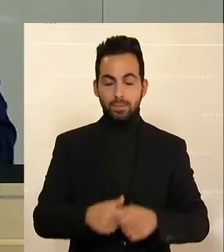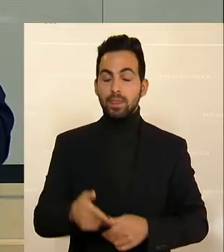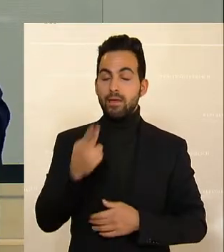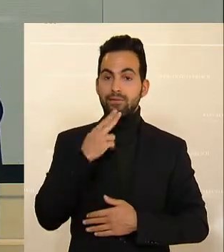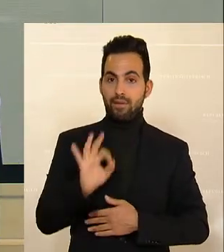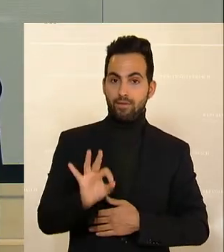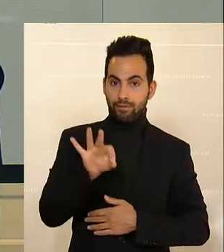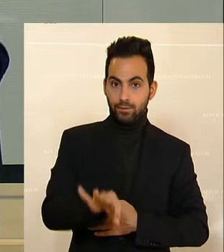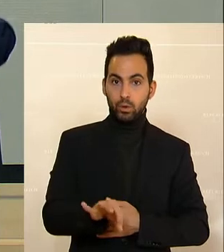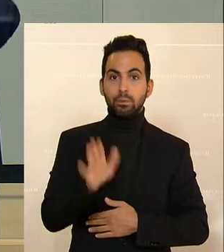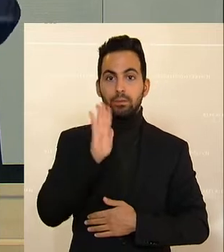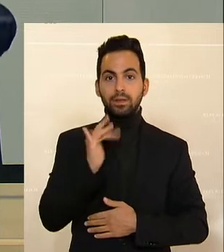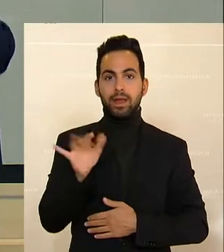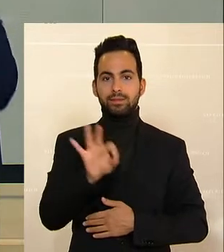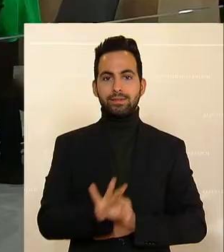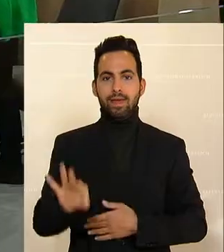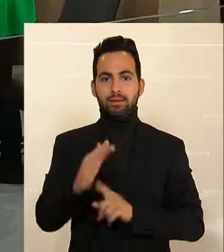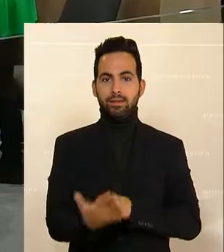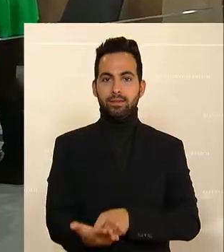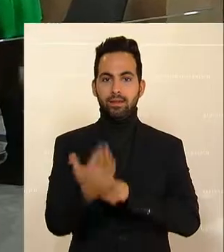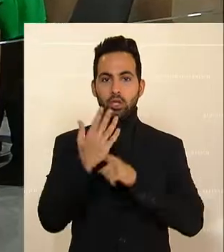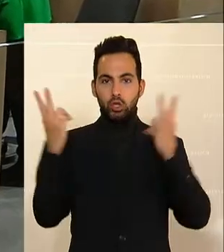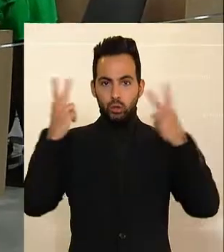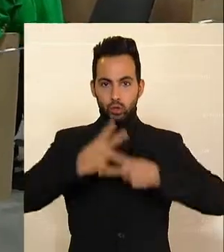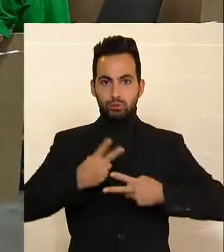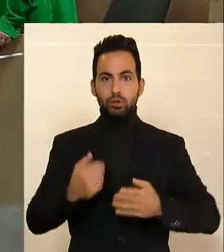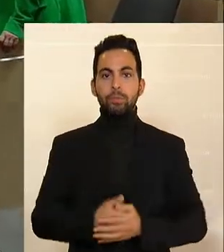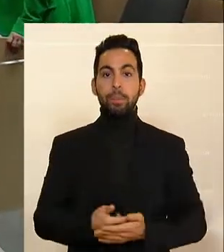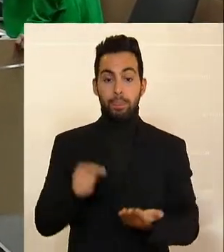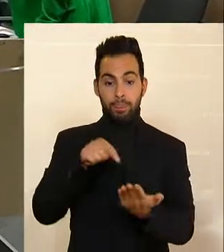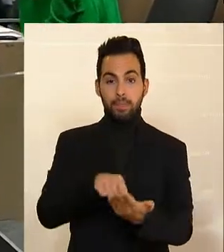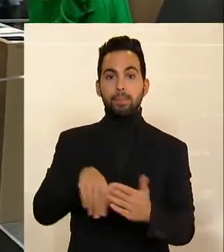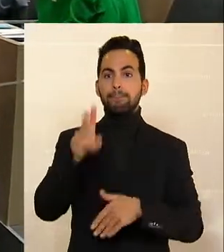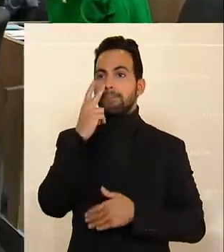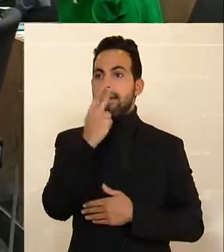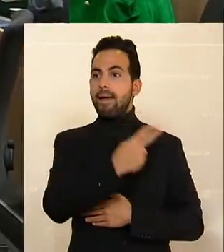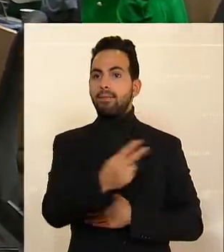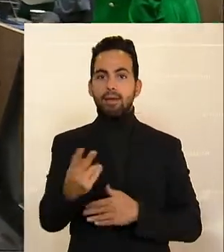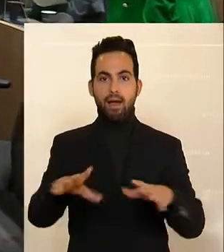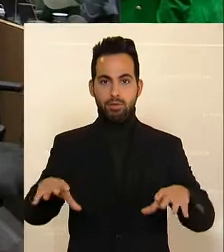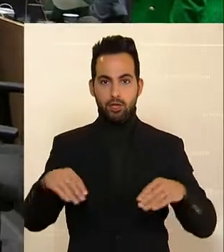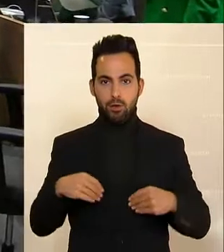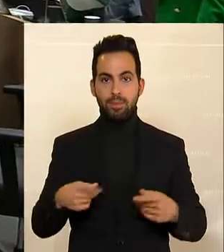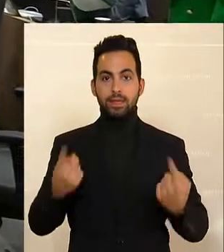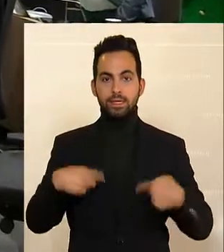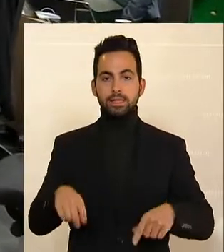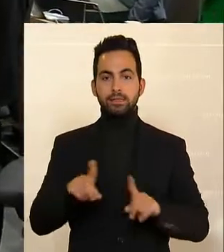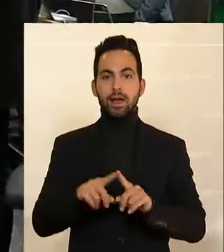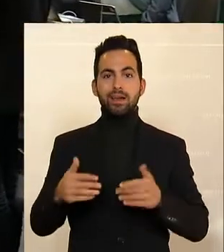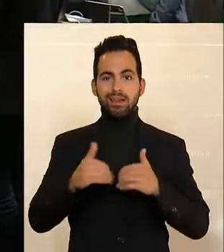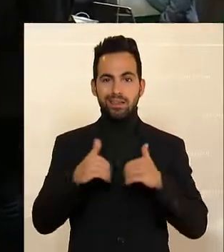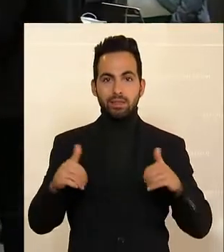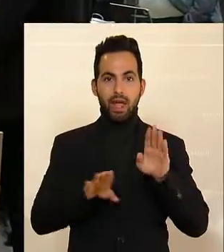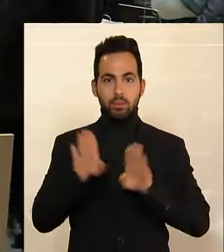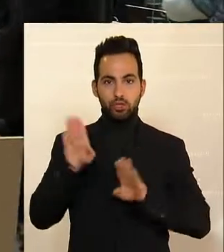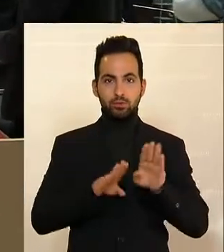spricht sich dafür aus? Ich bitte um ein Zeichen der Zustimmung. Das ist mit Mehrheit so angenommen. Wir gelangen zur getrennten